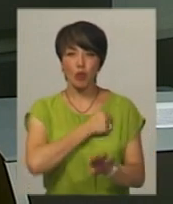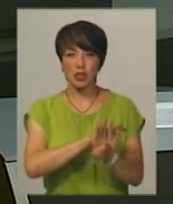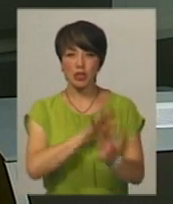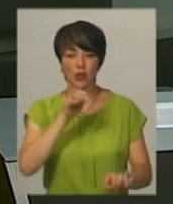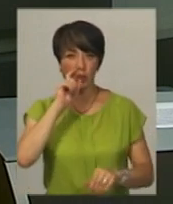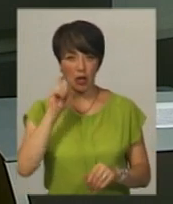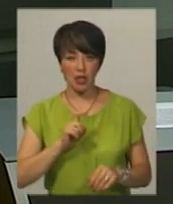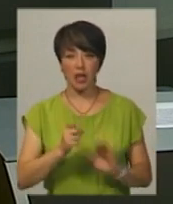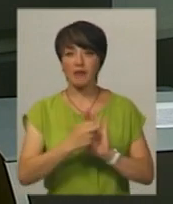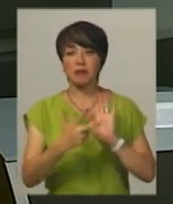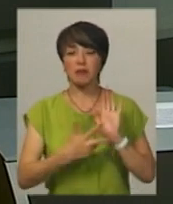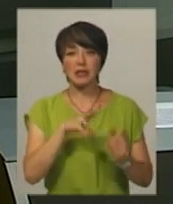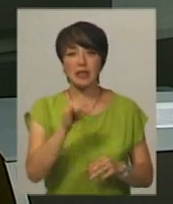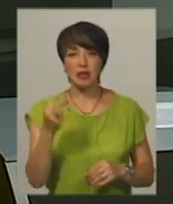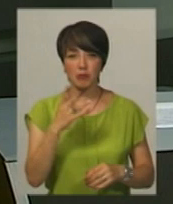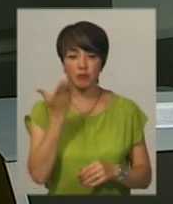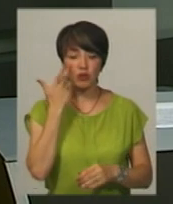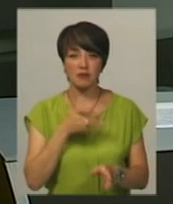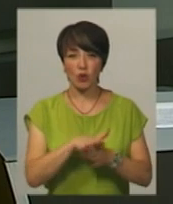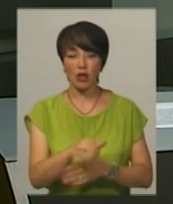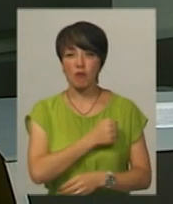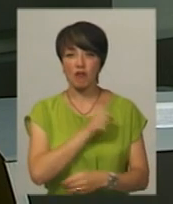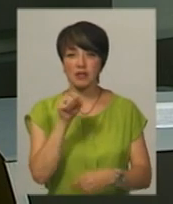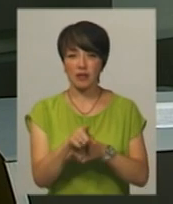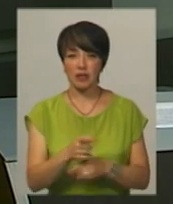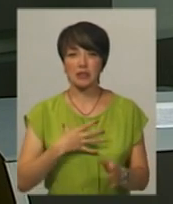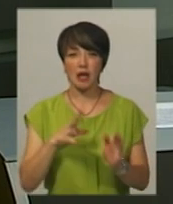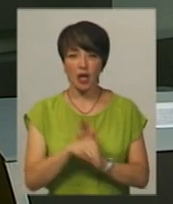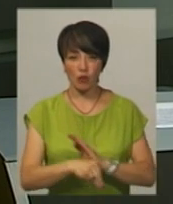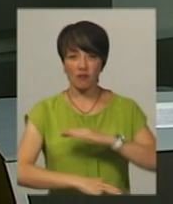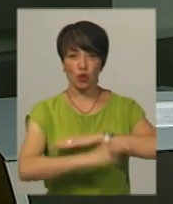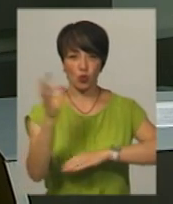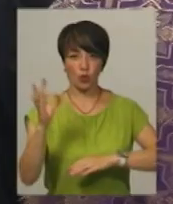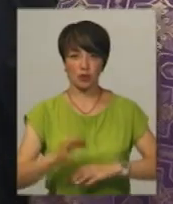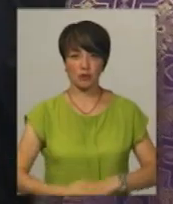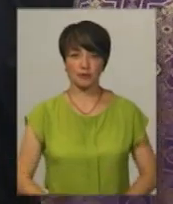України. 18 липня під час виконання бойового завдання він загинув на Сході.